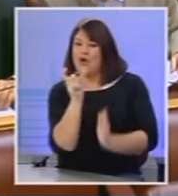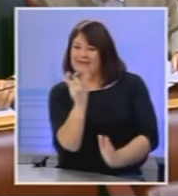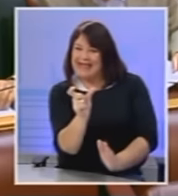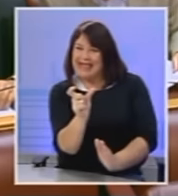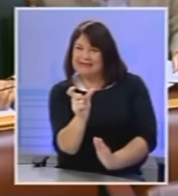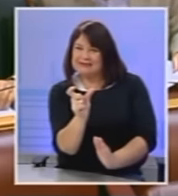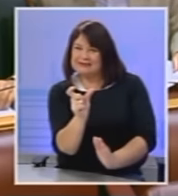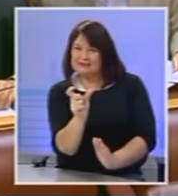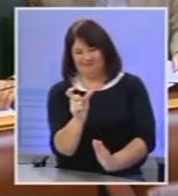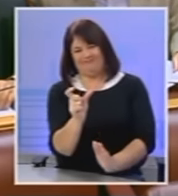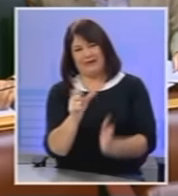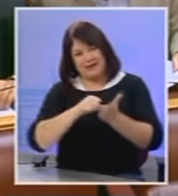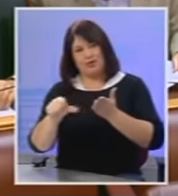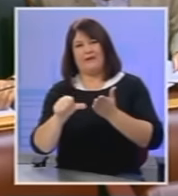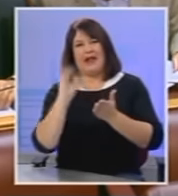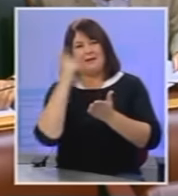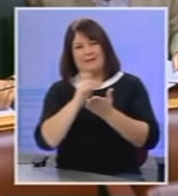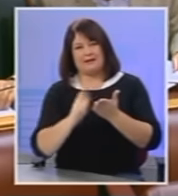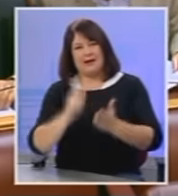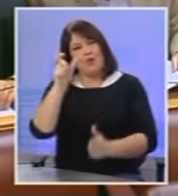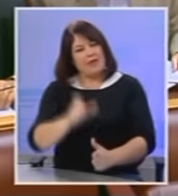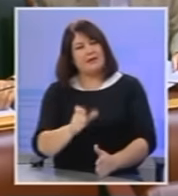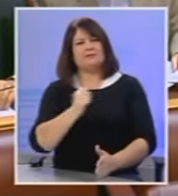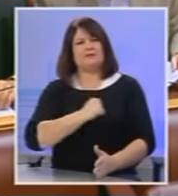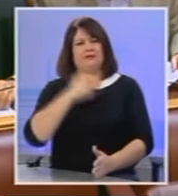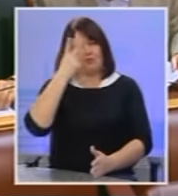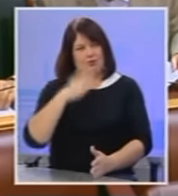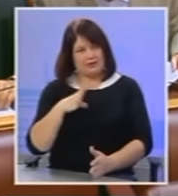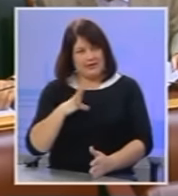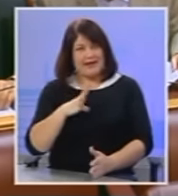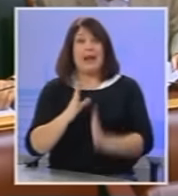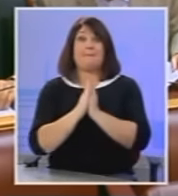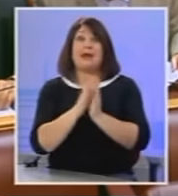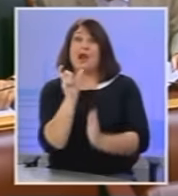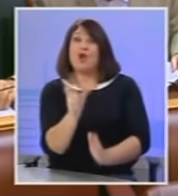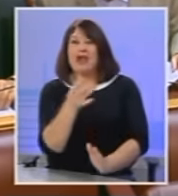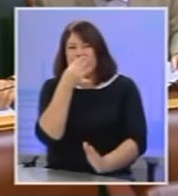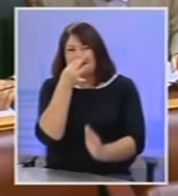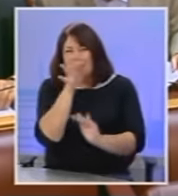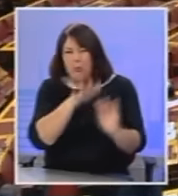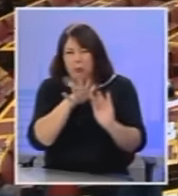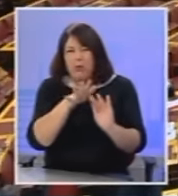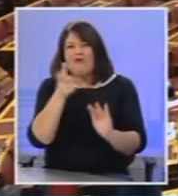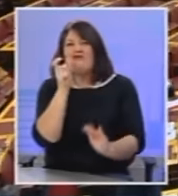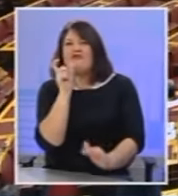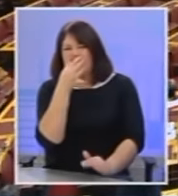για μια χώρα. Όλα τα άλλα είναι απόψεις. Θα παρακαλούσα να διαγραφούν από τα πρακτικά.